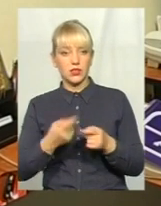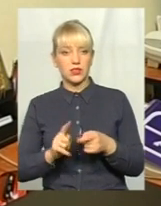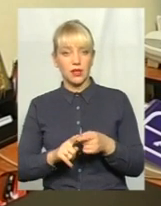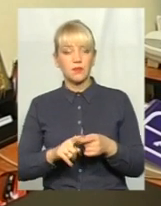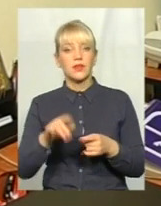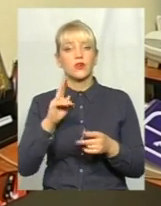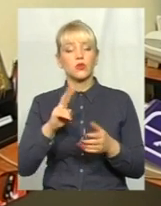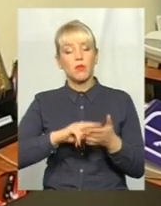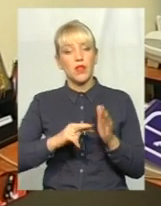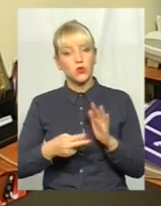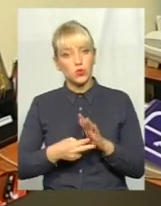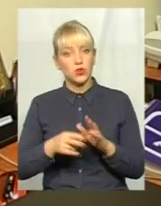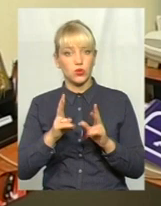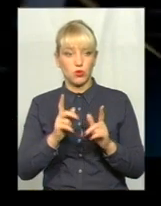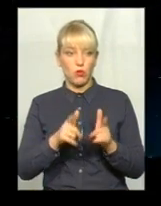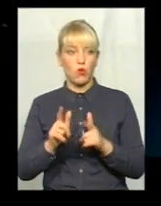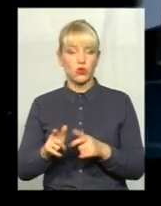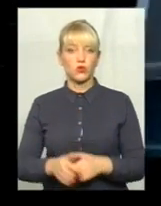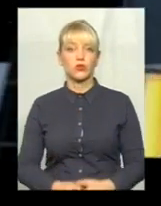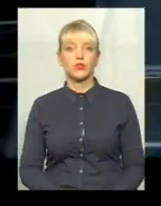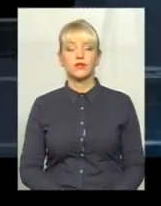які це планують, які це погоджують.